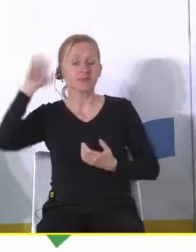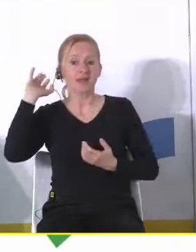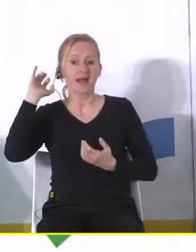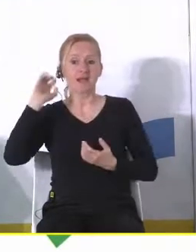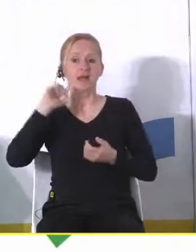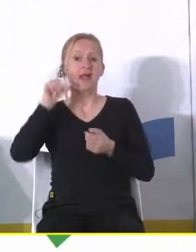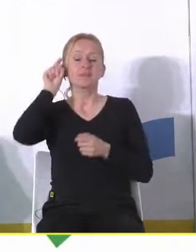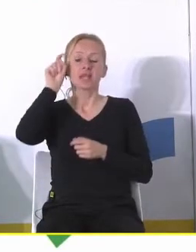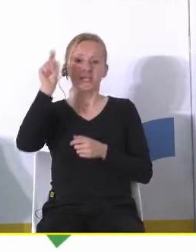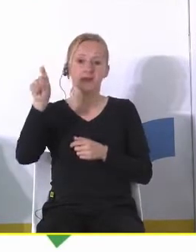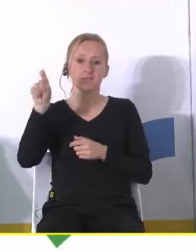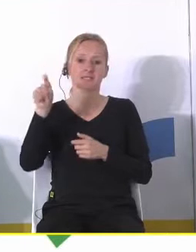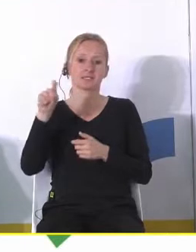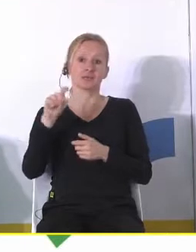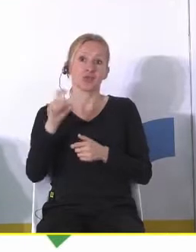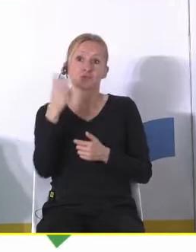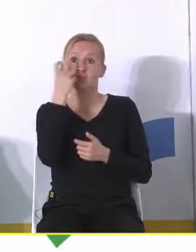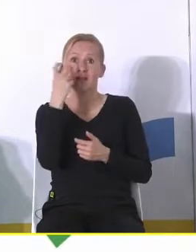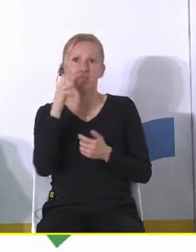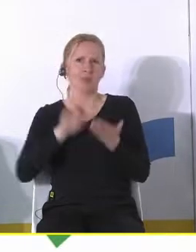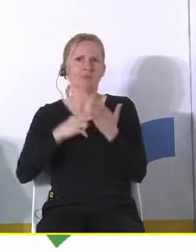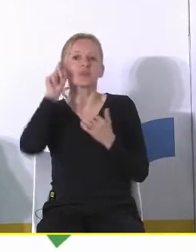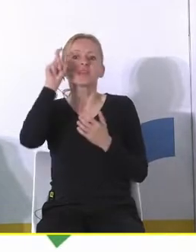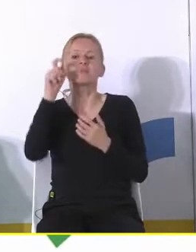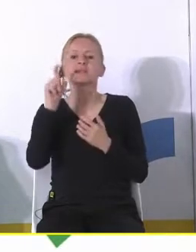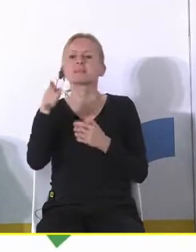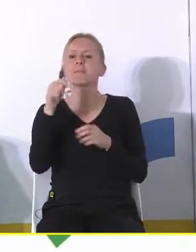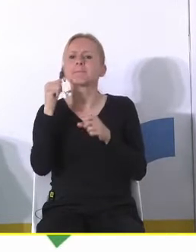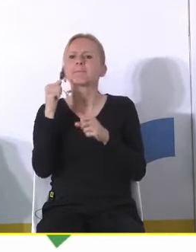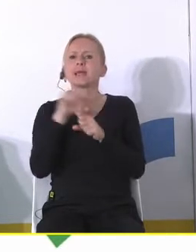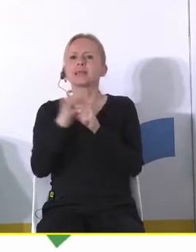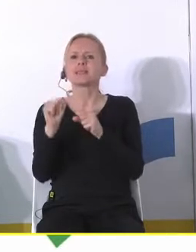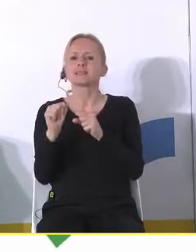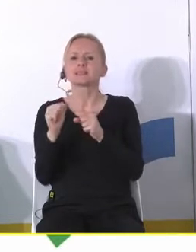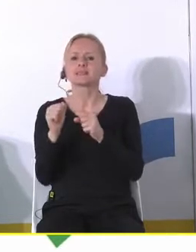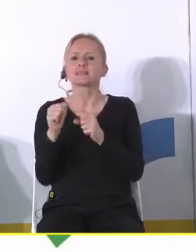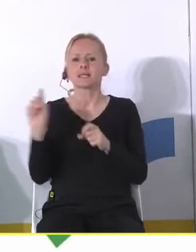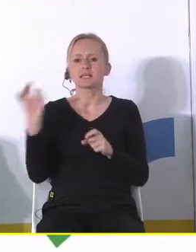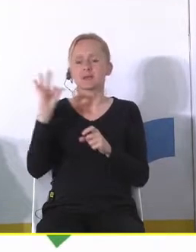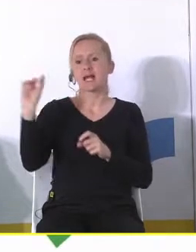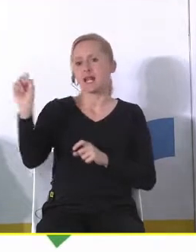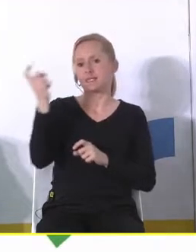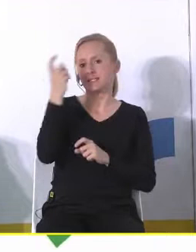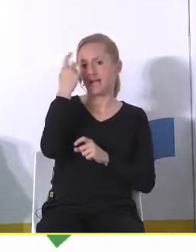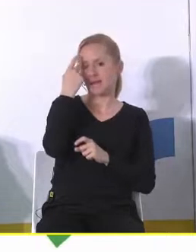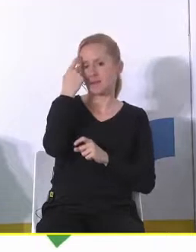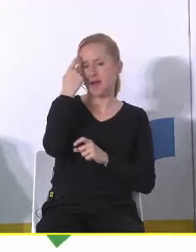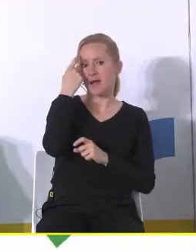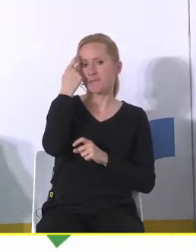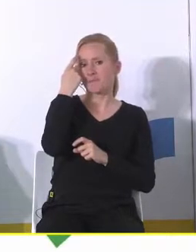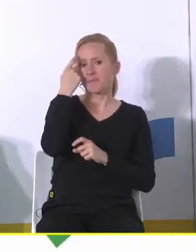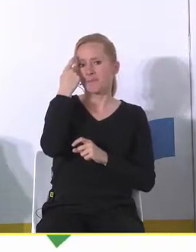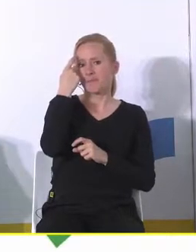niemieckich i co ciekawe w Niemczech funkcjonują tak zwane Welcome Centers czyli pewne centra